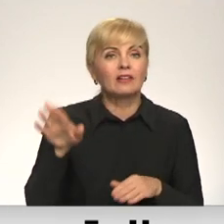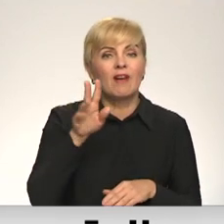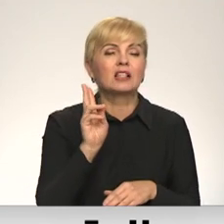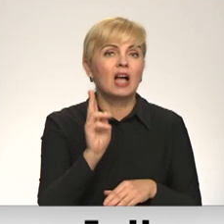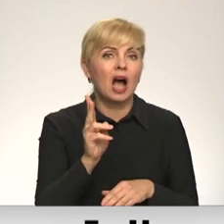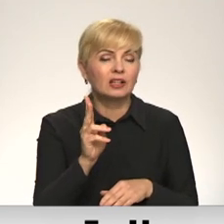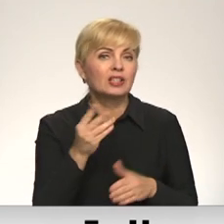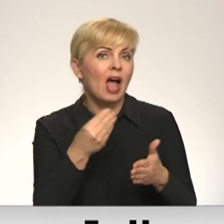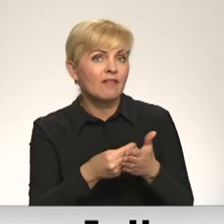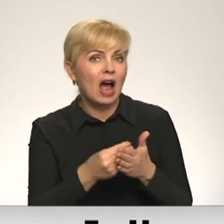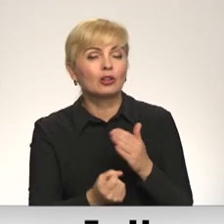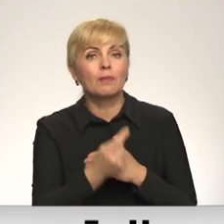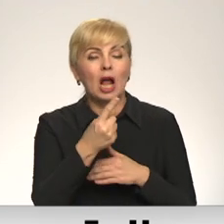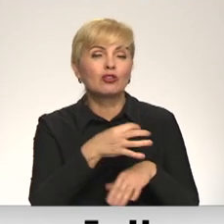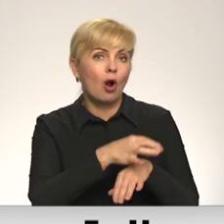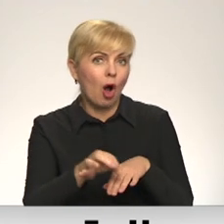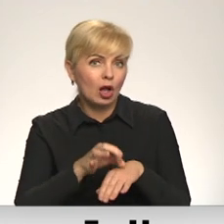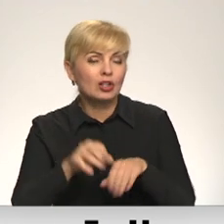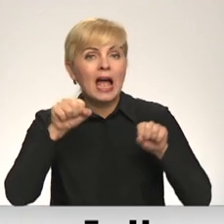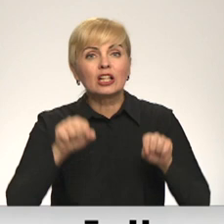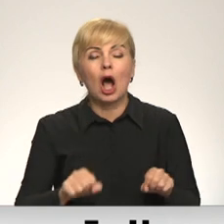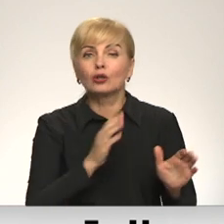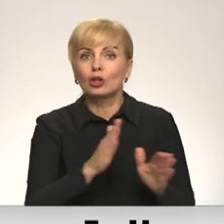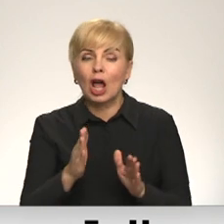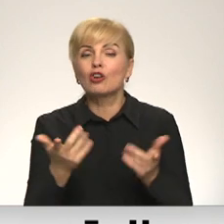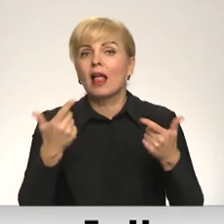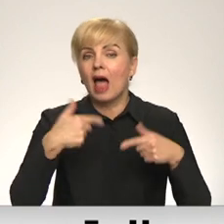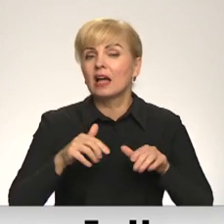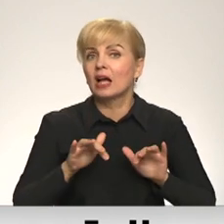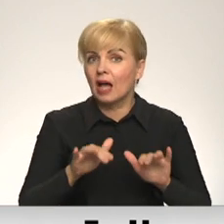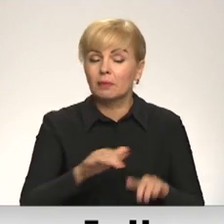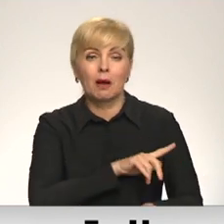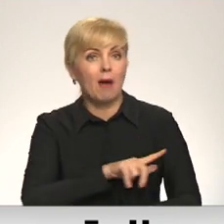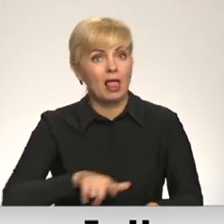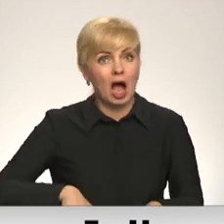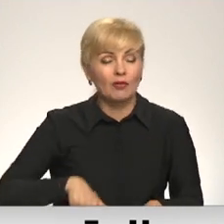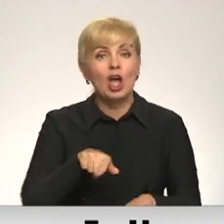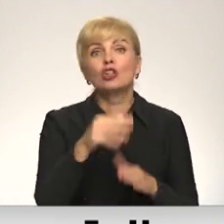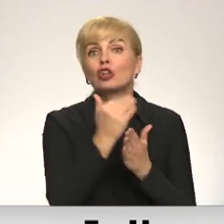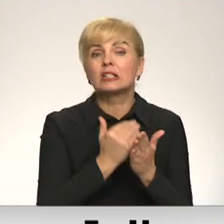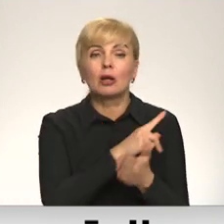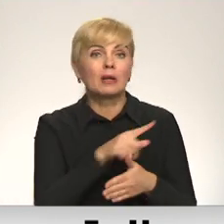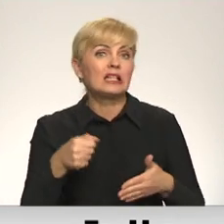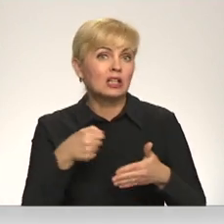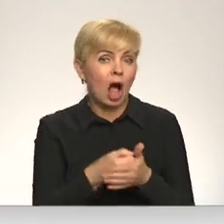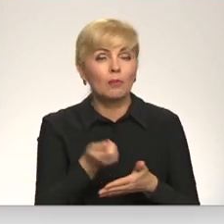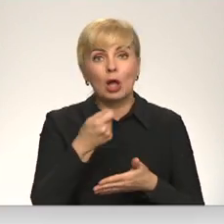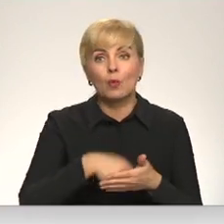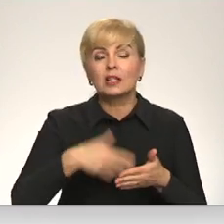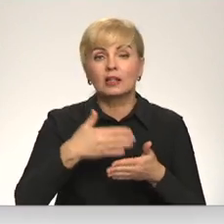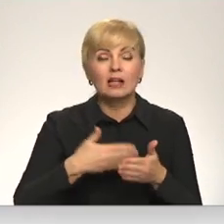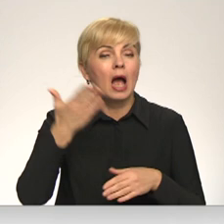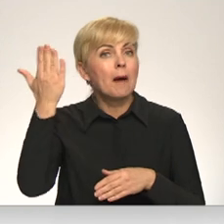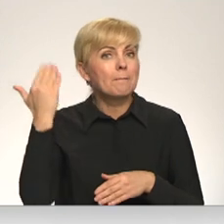vērtības, kas radušās holokaustu un totalitārā režīmu darbības laikā Latvijā. Šis likums līdz galam noslēdz rēķinu ar